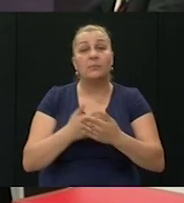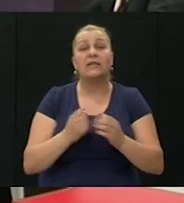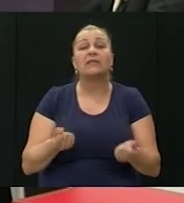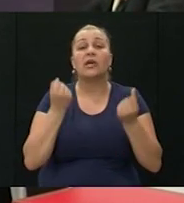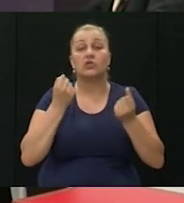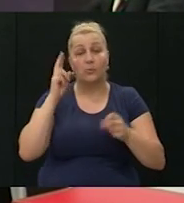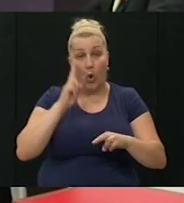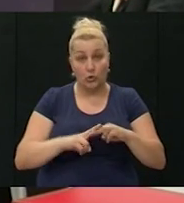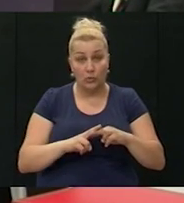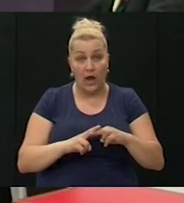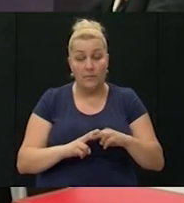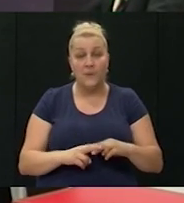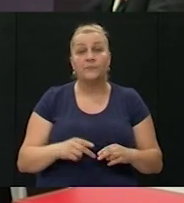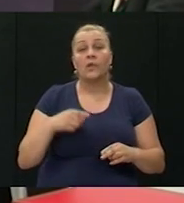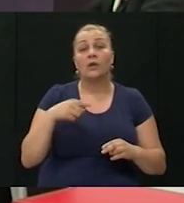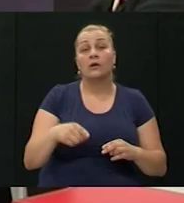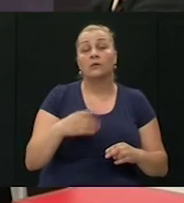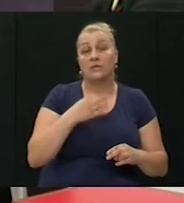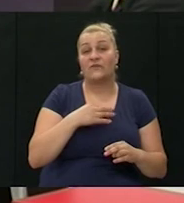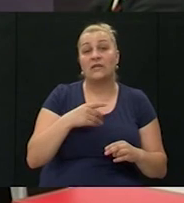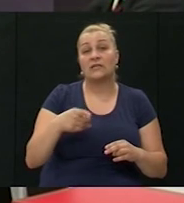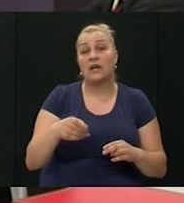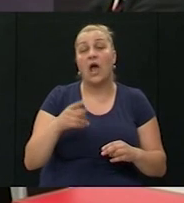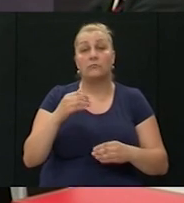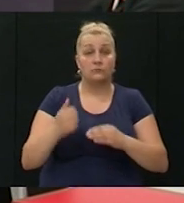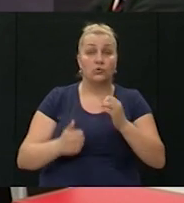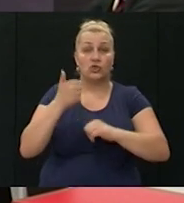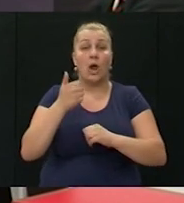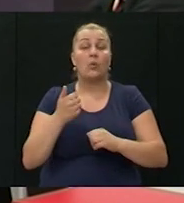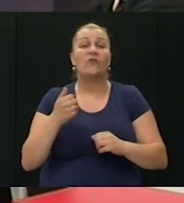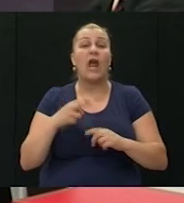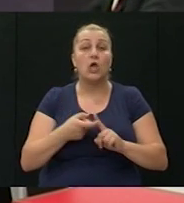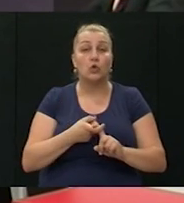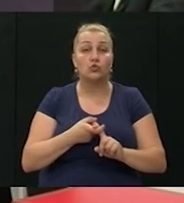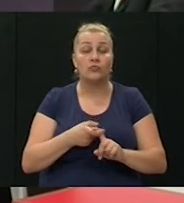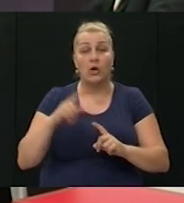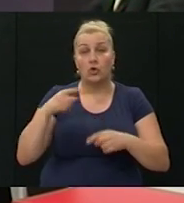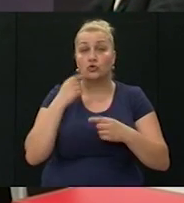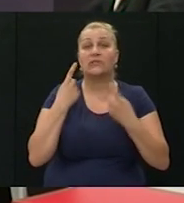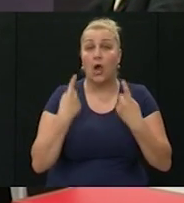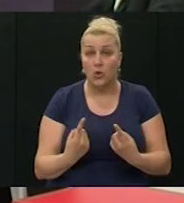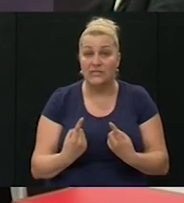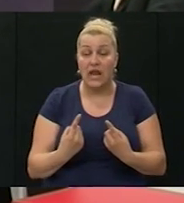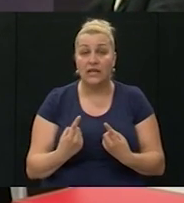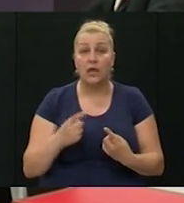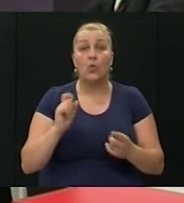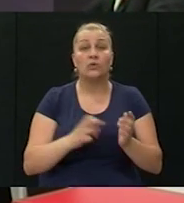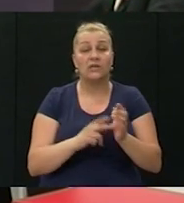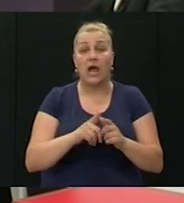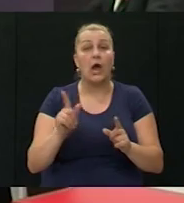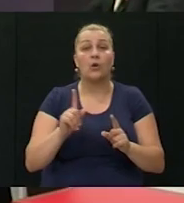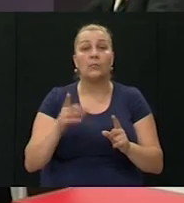odlukama. Nova Hrvatska vlasna, na čemu se Afranjo Tuđmano vas je pozivala na ostanek ujena, kako ista ne bi u cijelosti došla